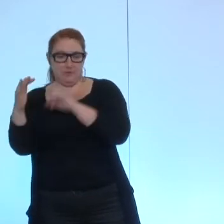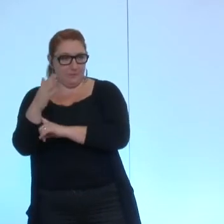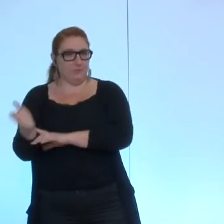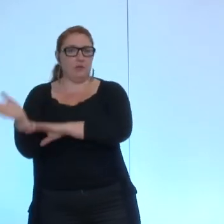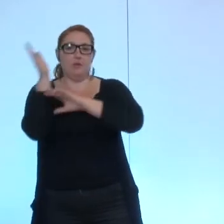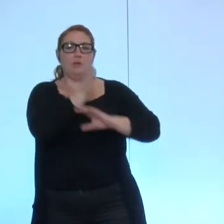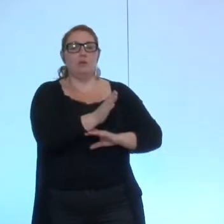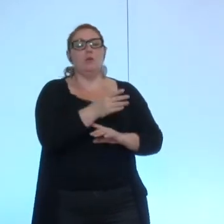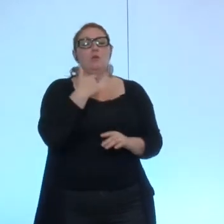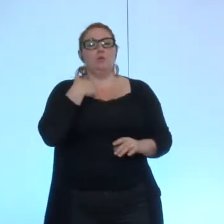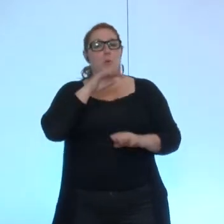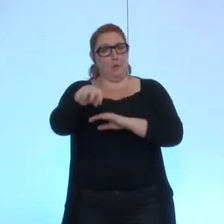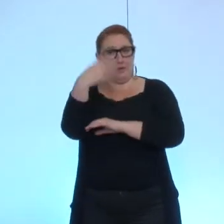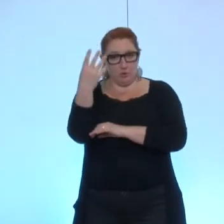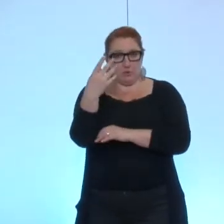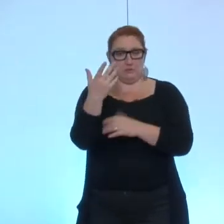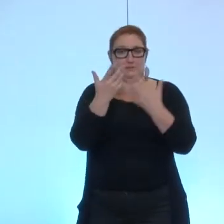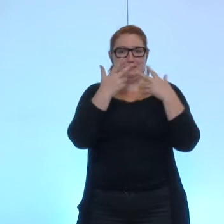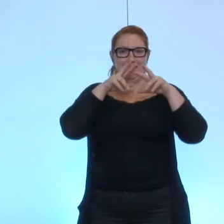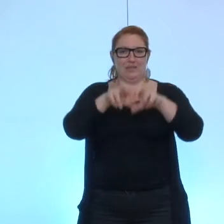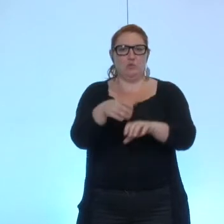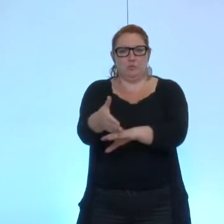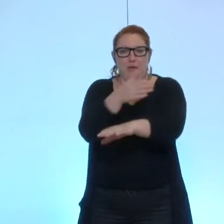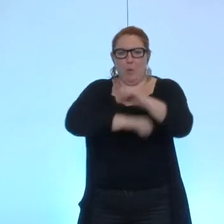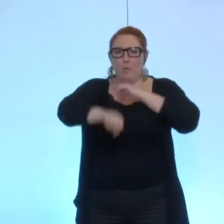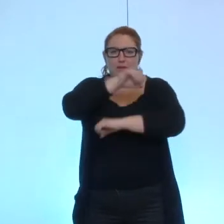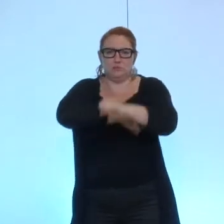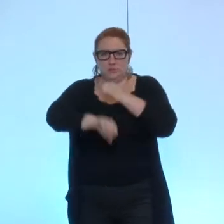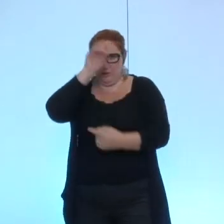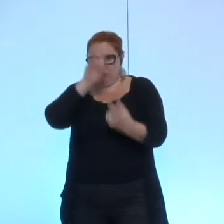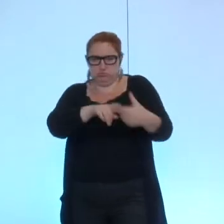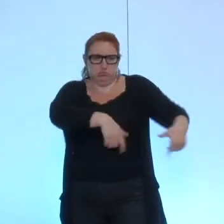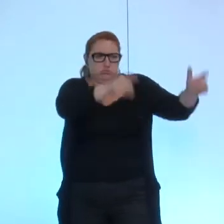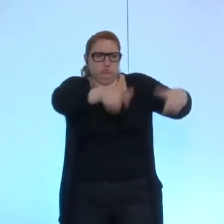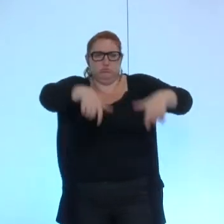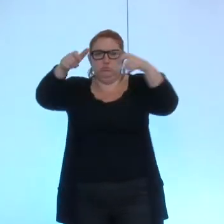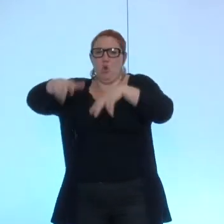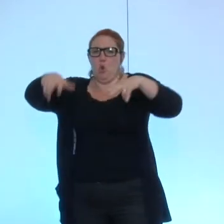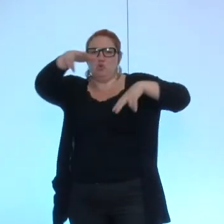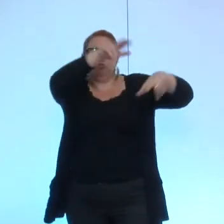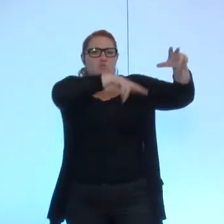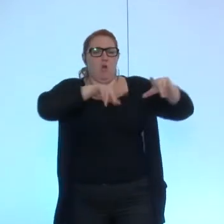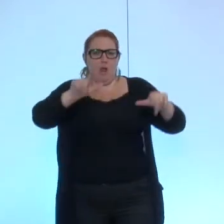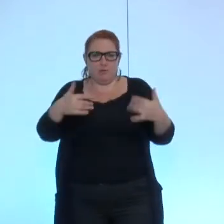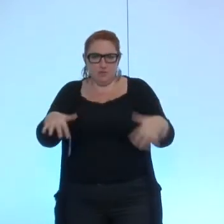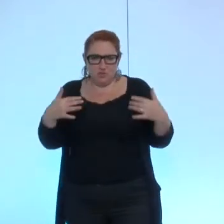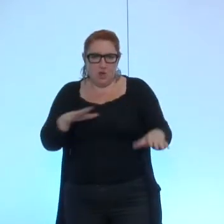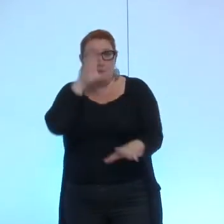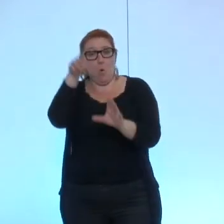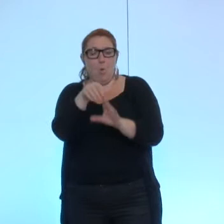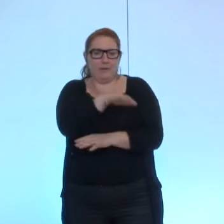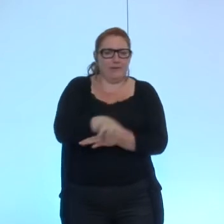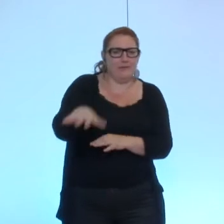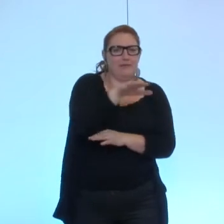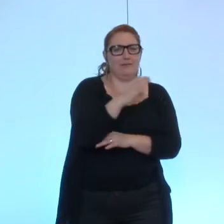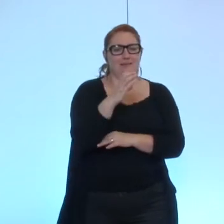14 étude préopérationnelle sur un parc de logement existant sur compris dans le périmètre de